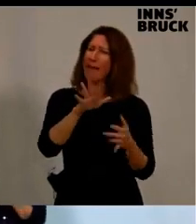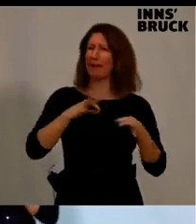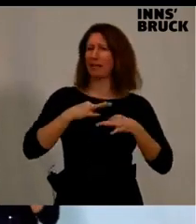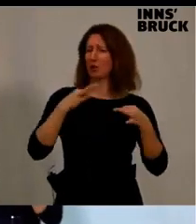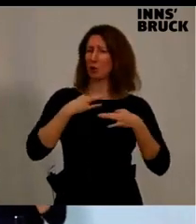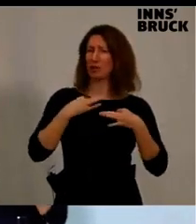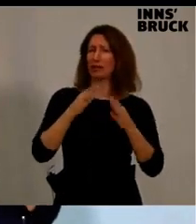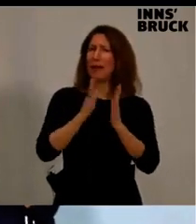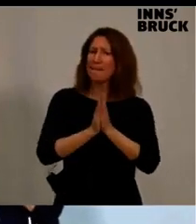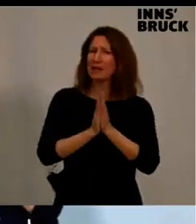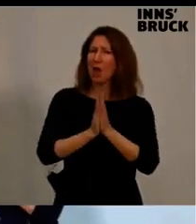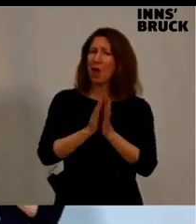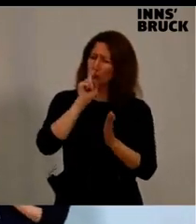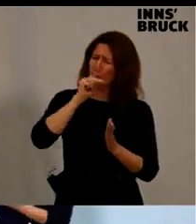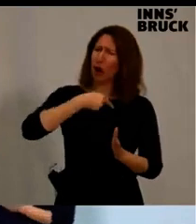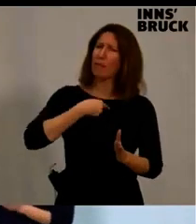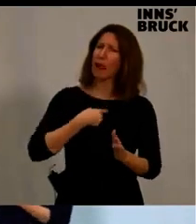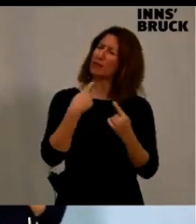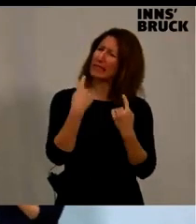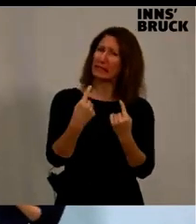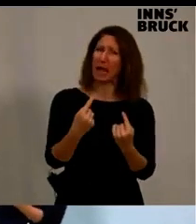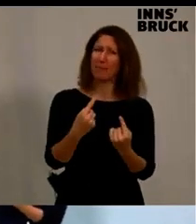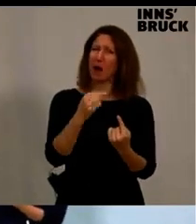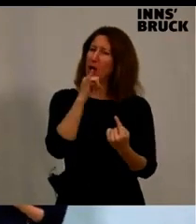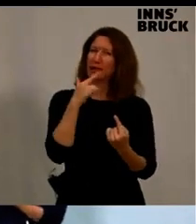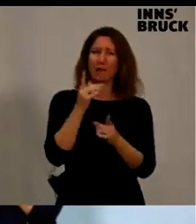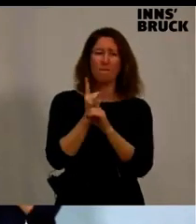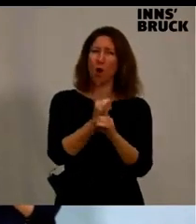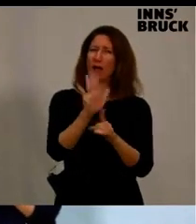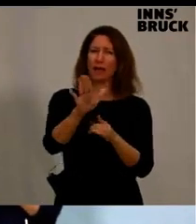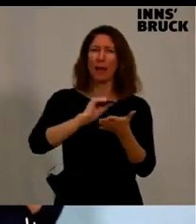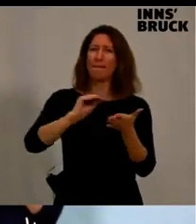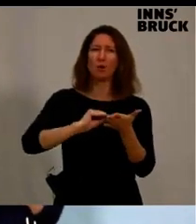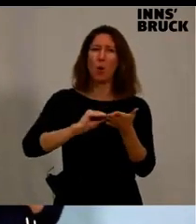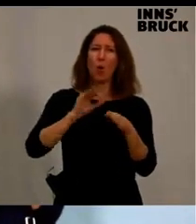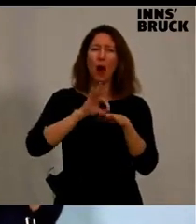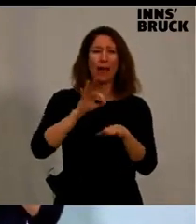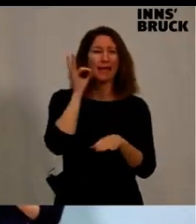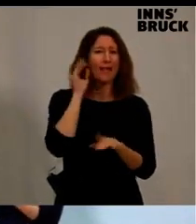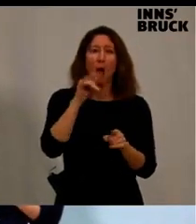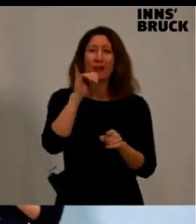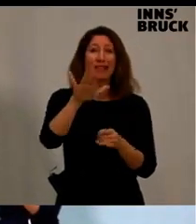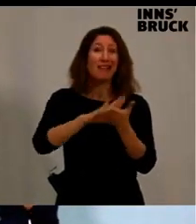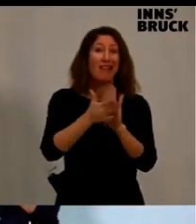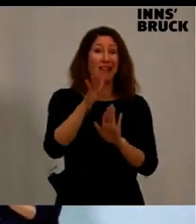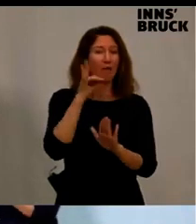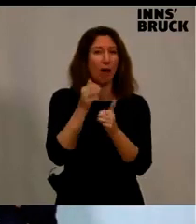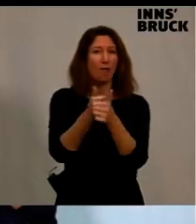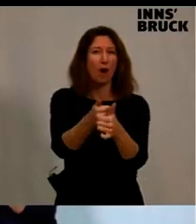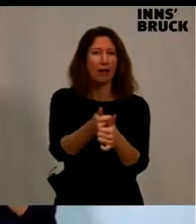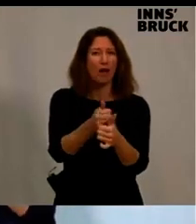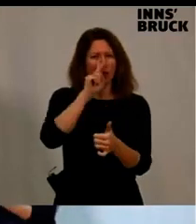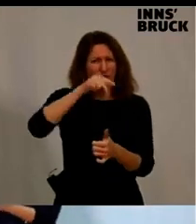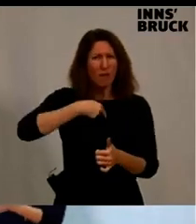Hoch einmal auf dich selbst und nicht auf deine Büroleiterin und auch nicht diesmal auf deine Gattin. Geh einmal in dich selber rein, dir geht es ja